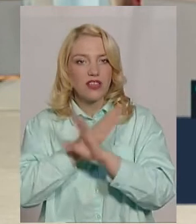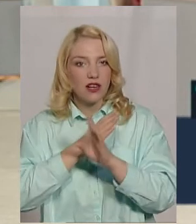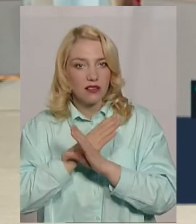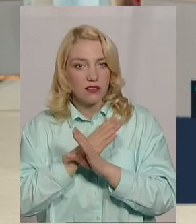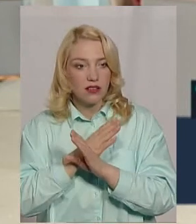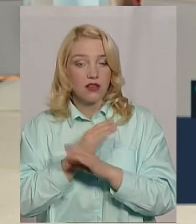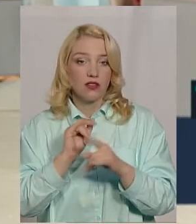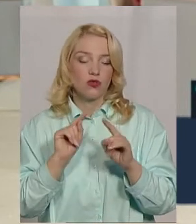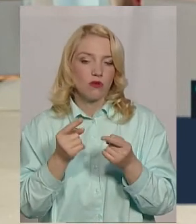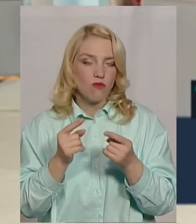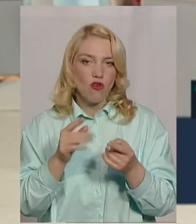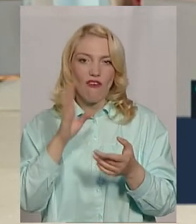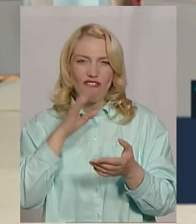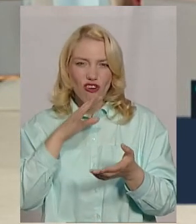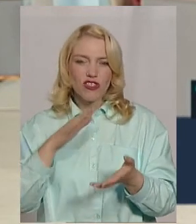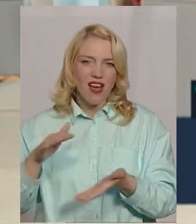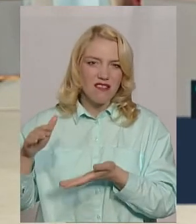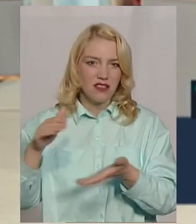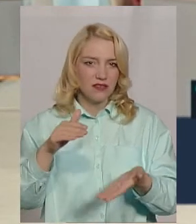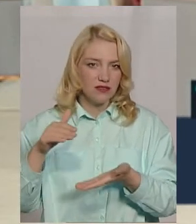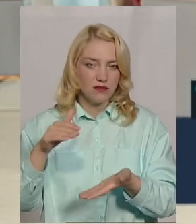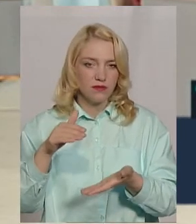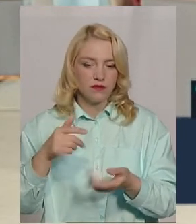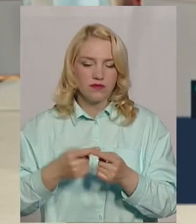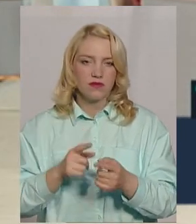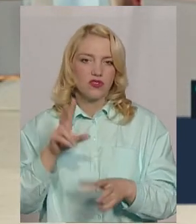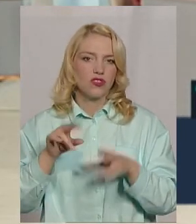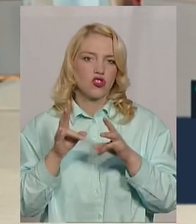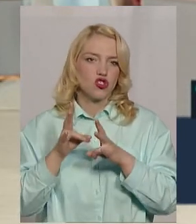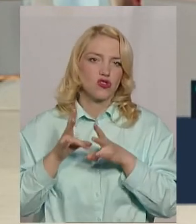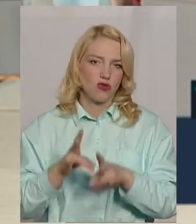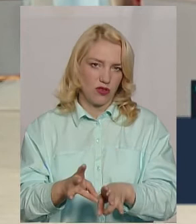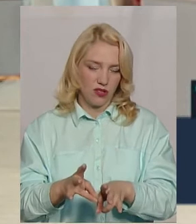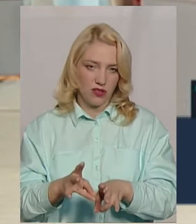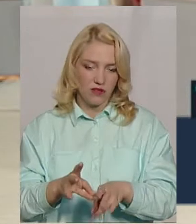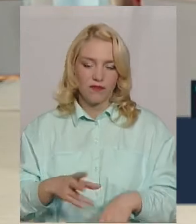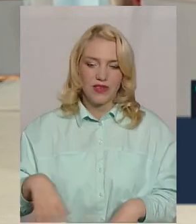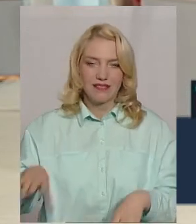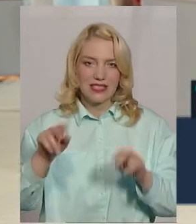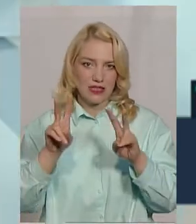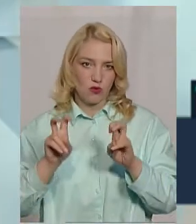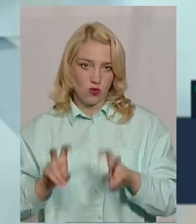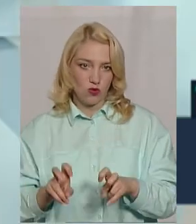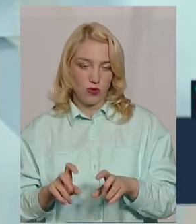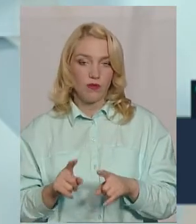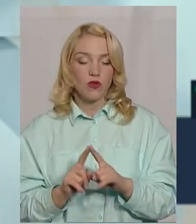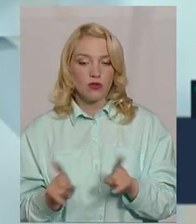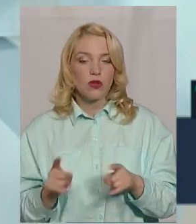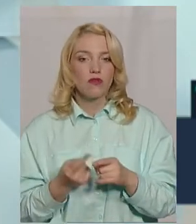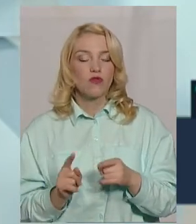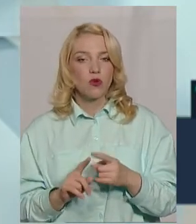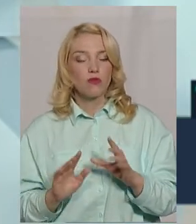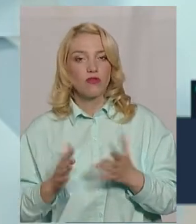Тому велика вода, в принципі, шкодить всім культурам, особливо в тому випадку,